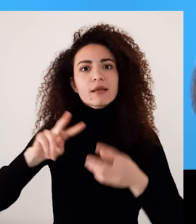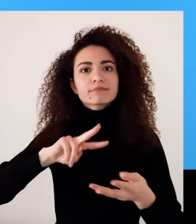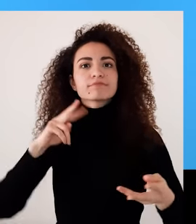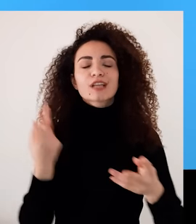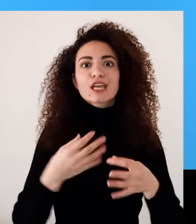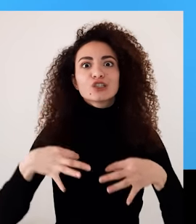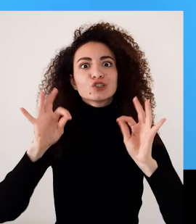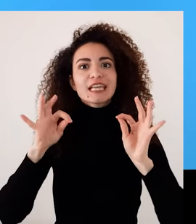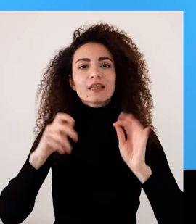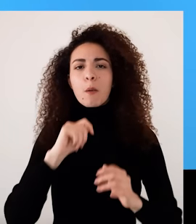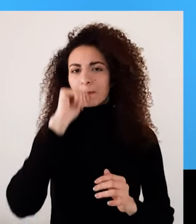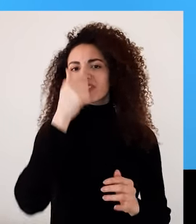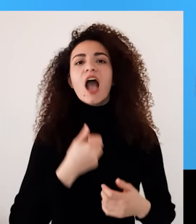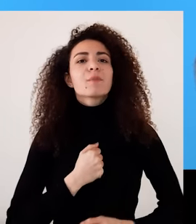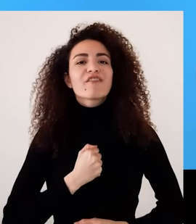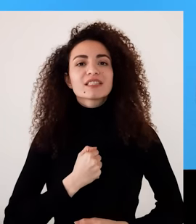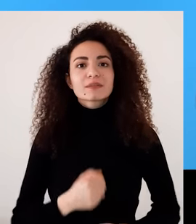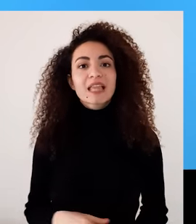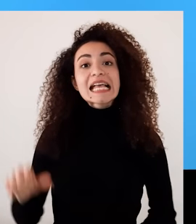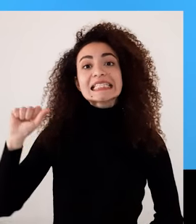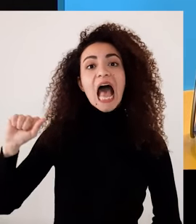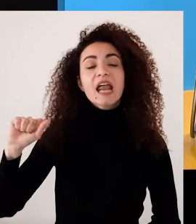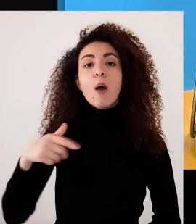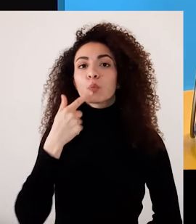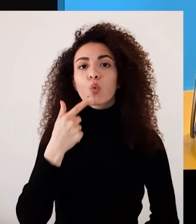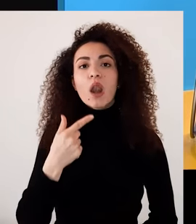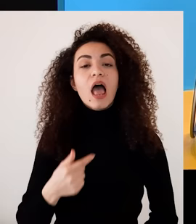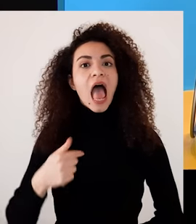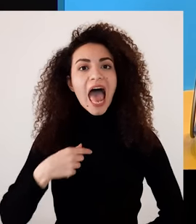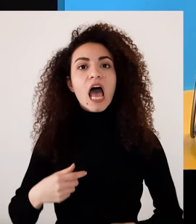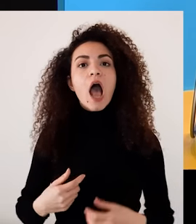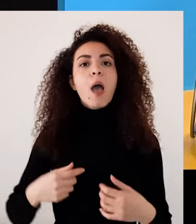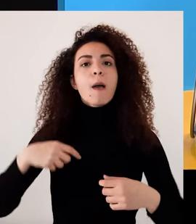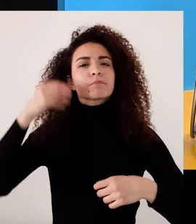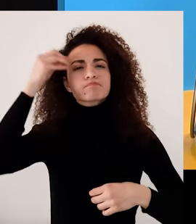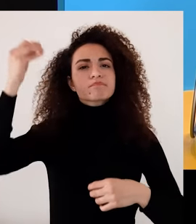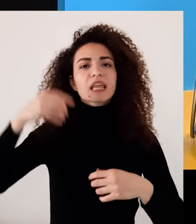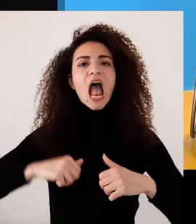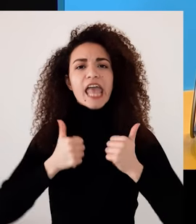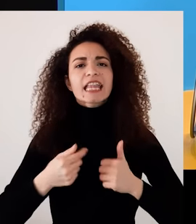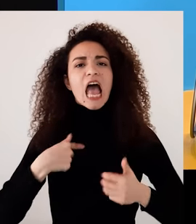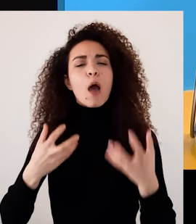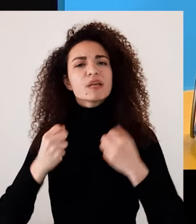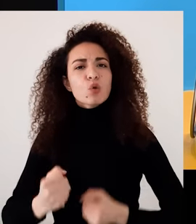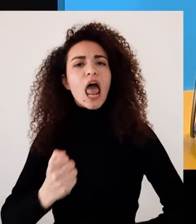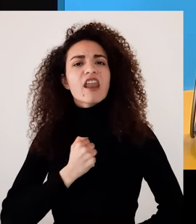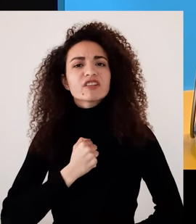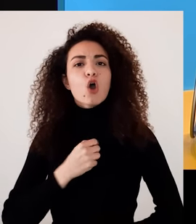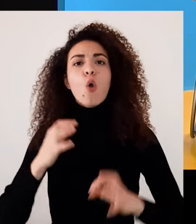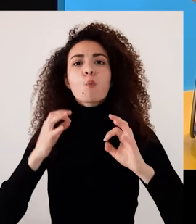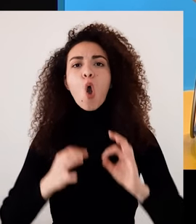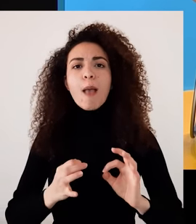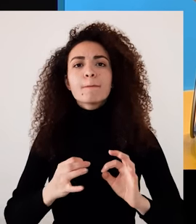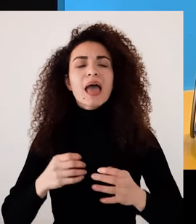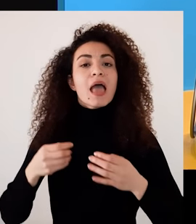لإكمال مسيرة حياتهم تشبههم وبيفتخروا فيها بتقول سارة أنا ما بتكر حياتي ومسؤولة عنها مهما كانت